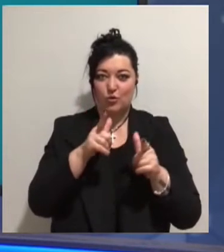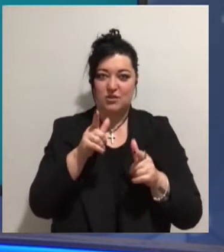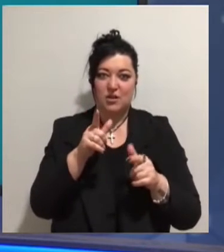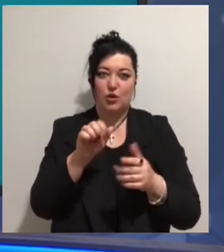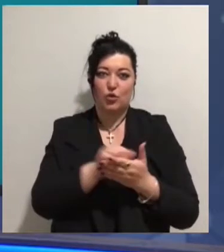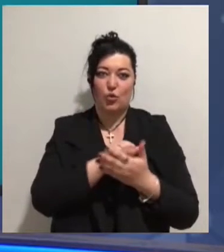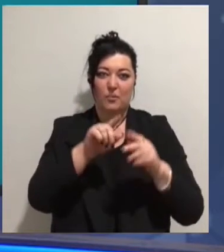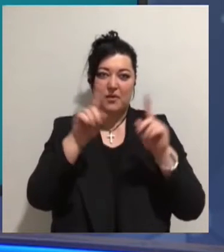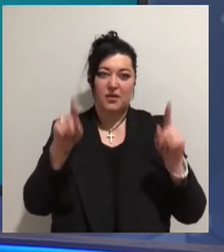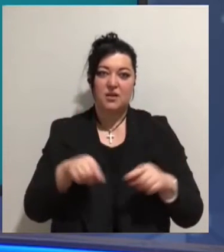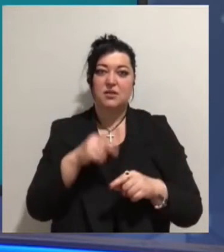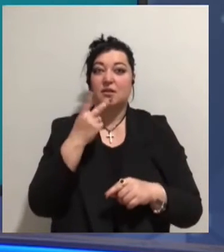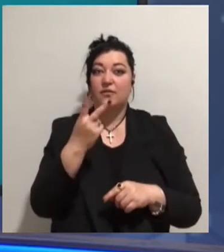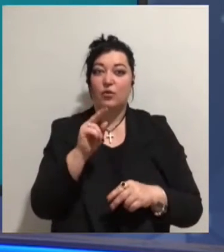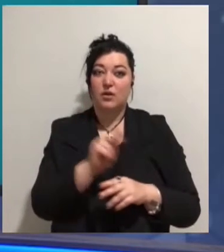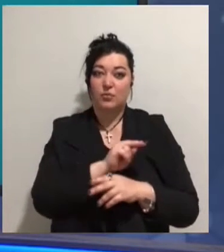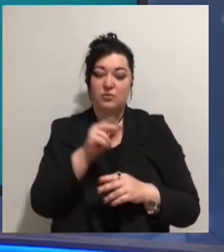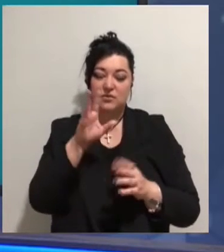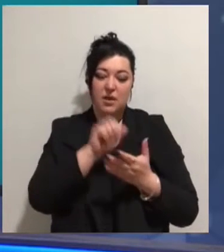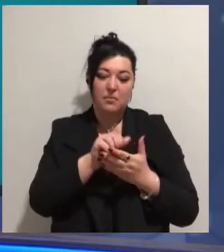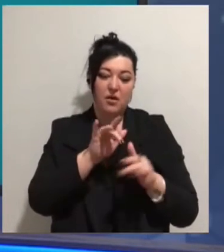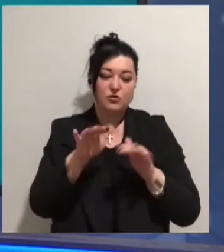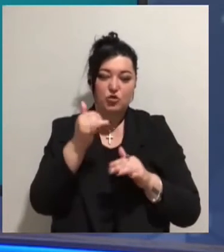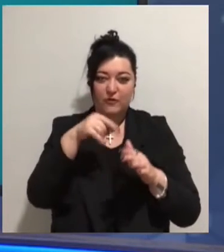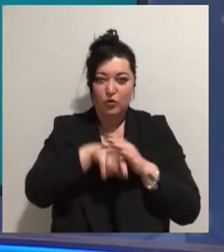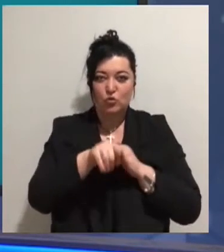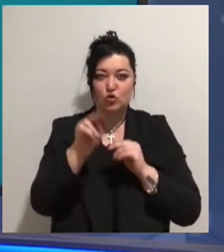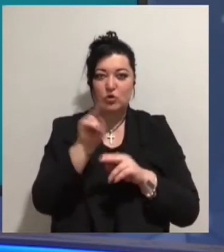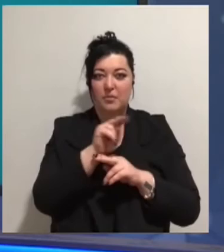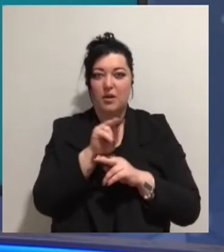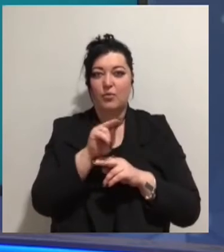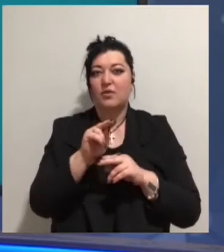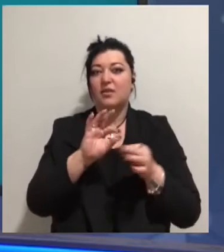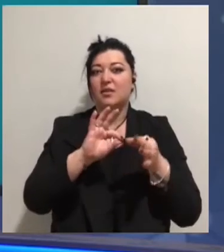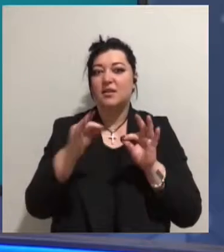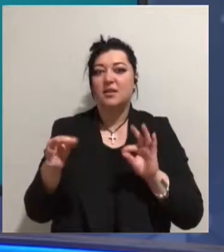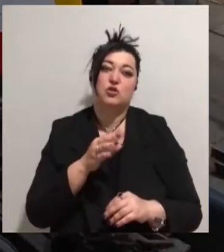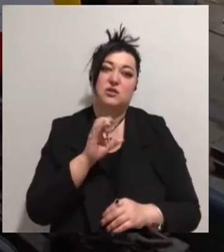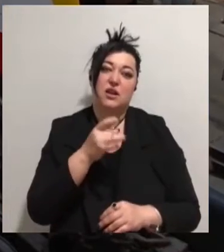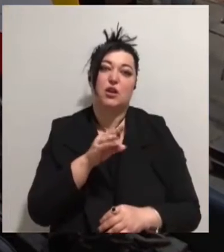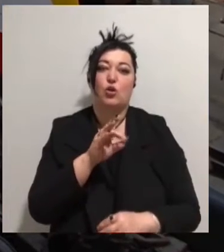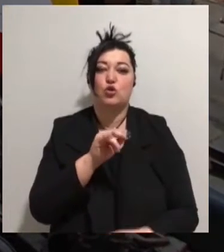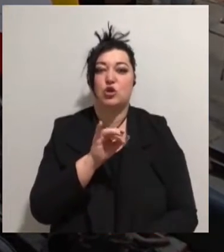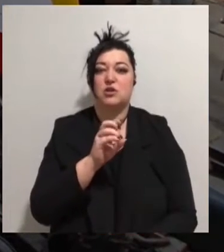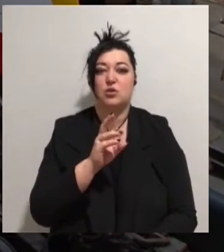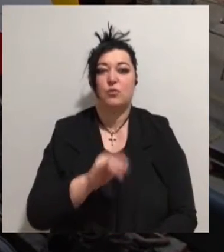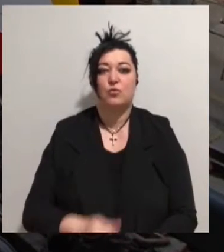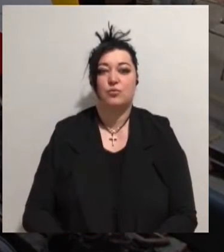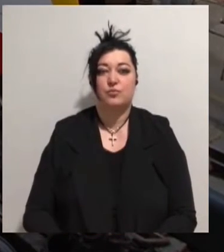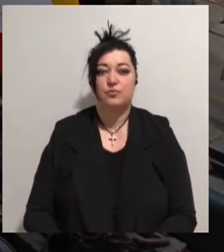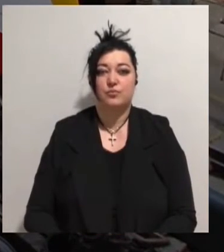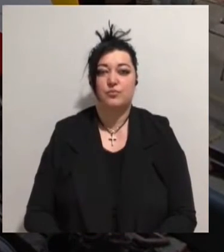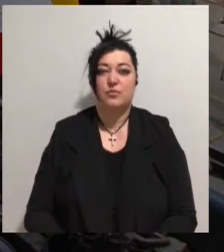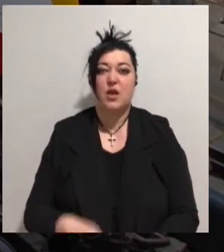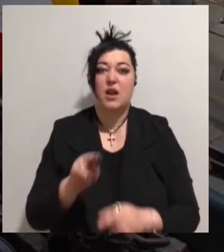двох ремонтники займаються внутрішніми роботами. Деталі у сюжеті Сергія Козачинського. У вагоноремонтній